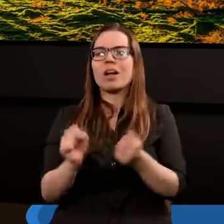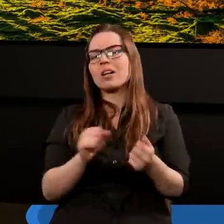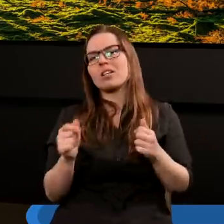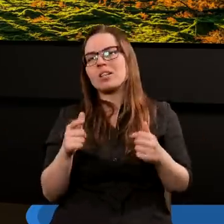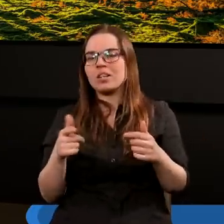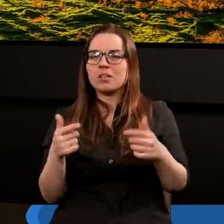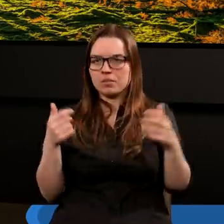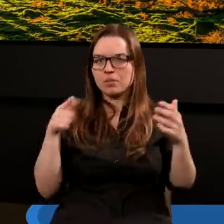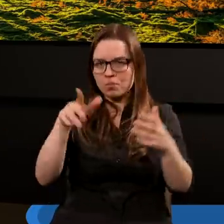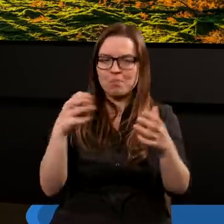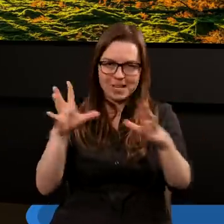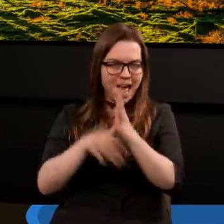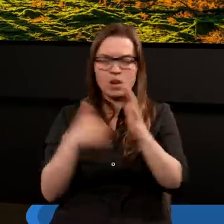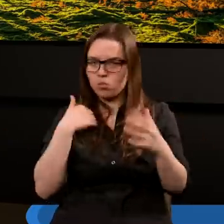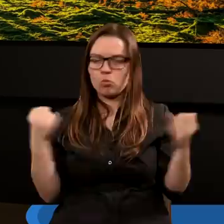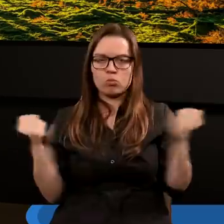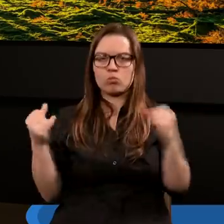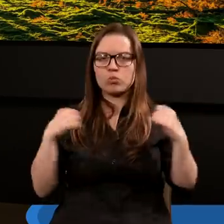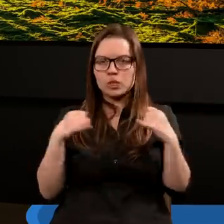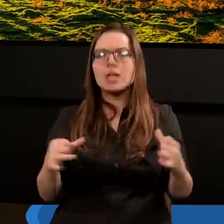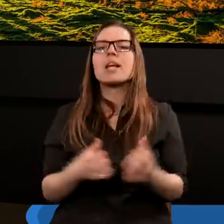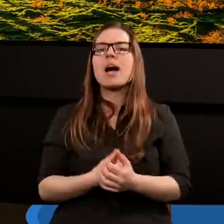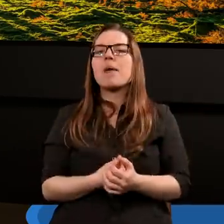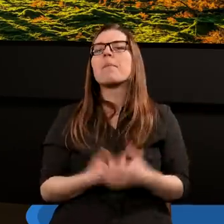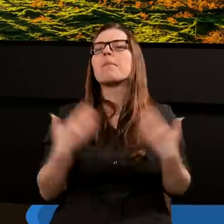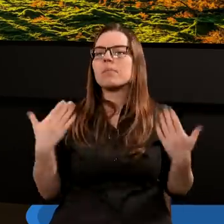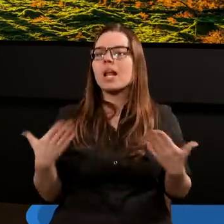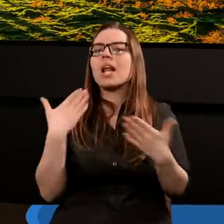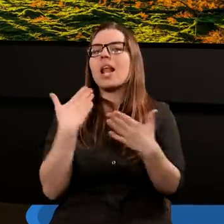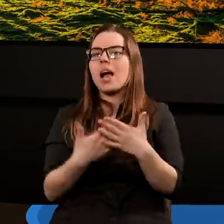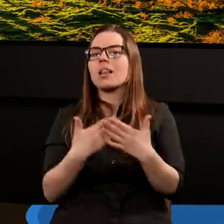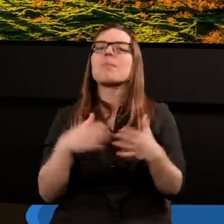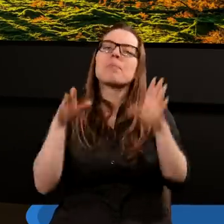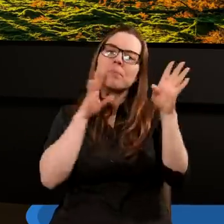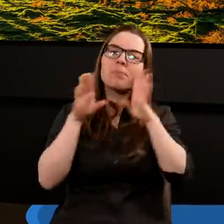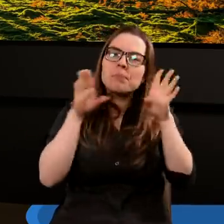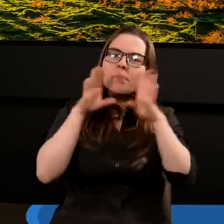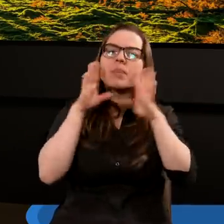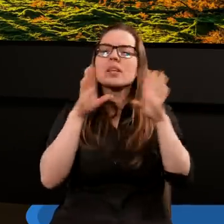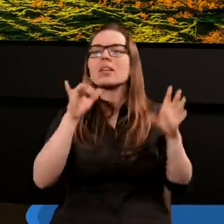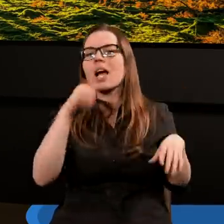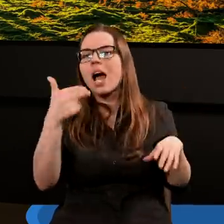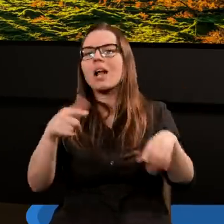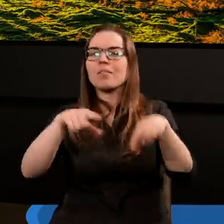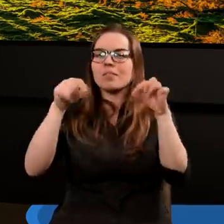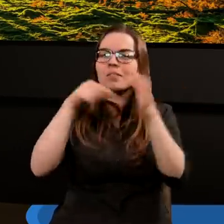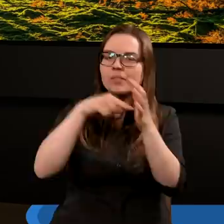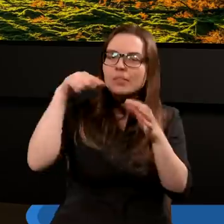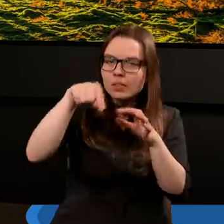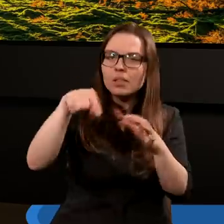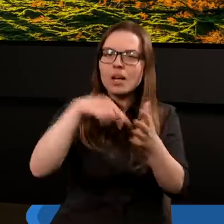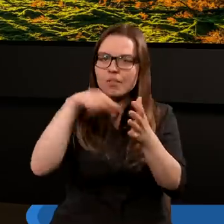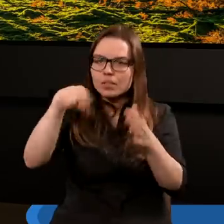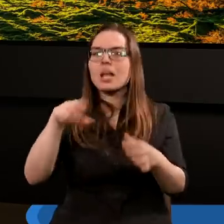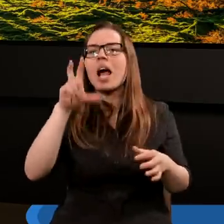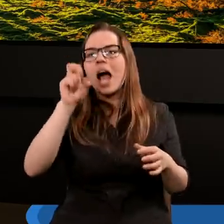potężne warowne miasto i dlatego prawdopodobnie Jan wybrał akurat właśnie to,